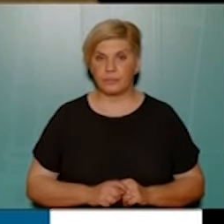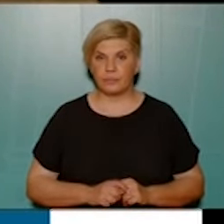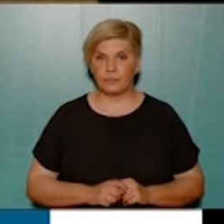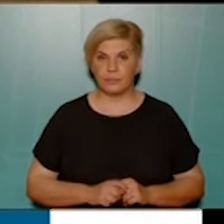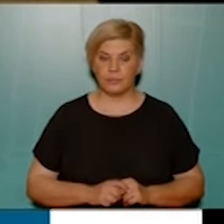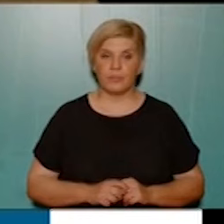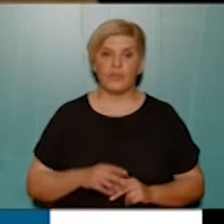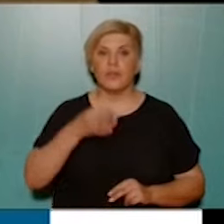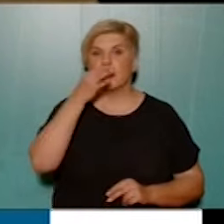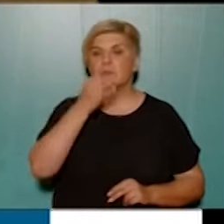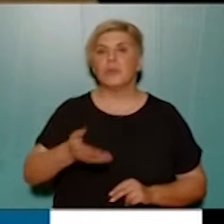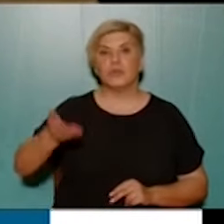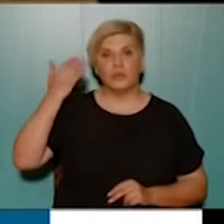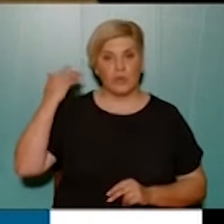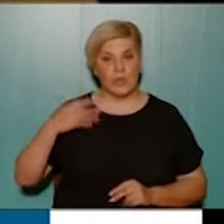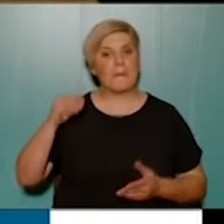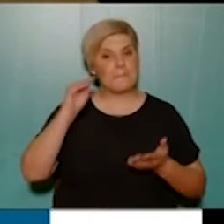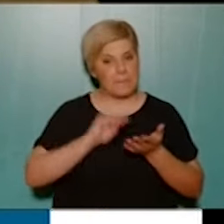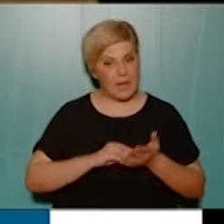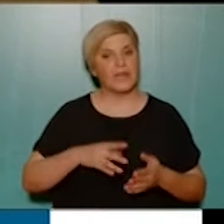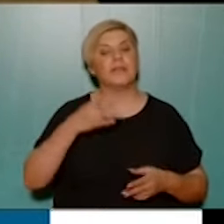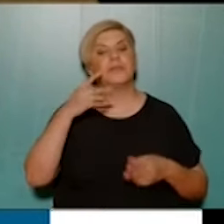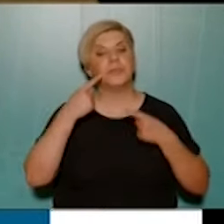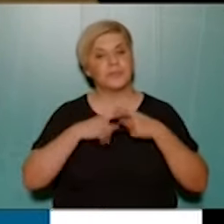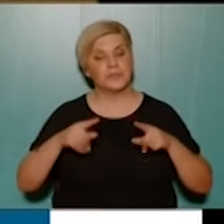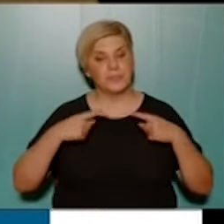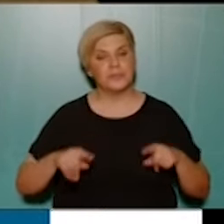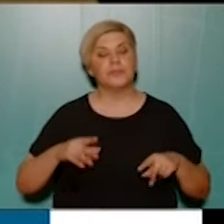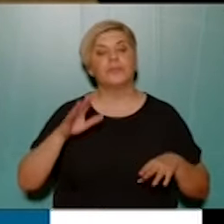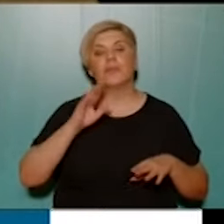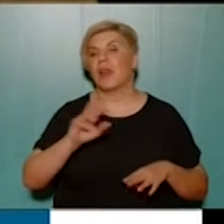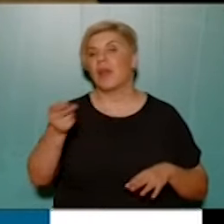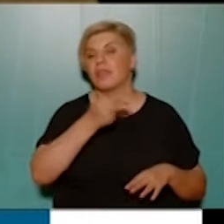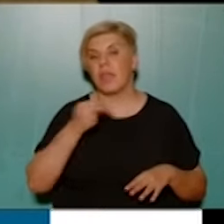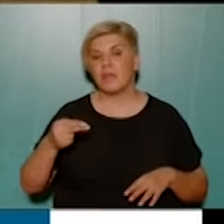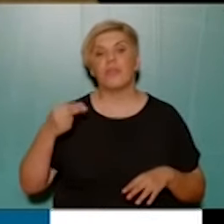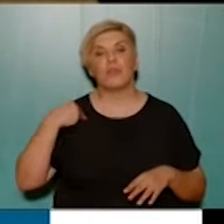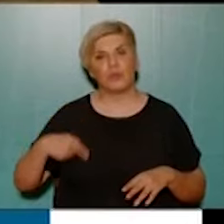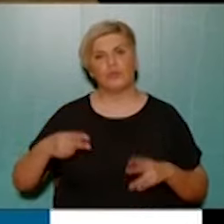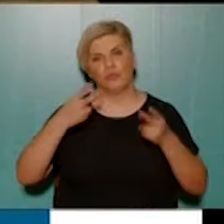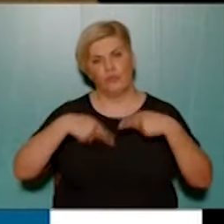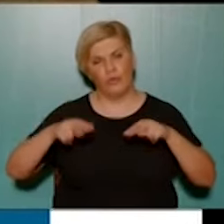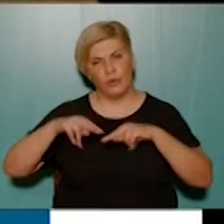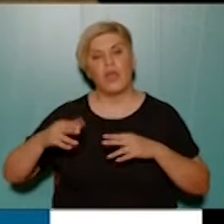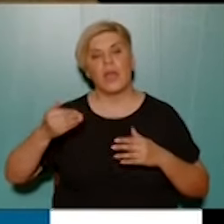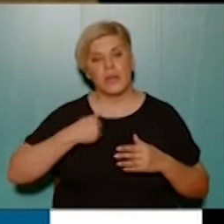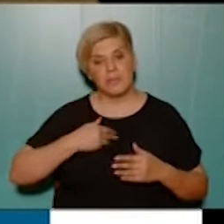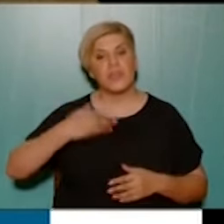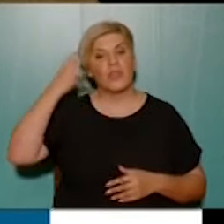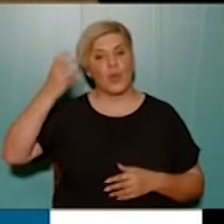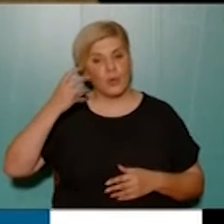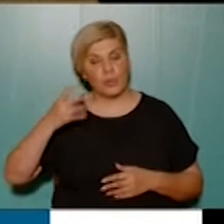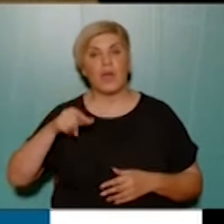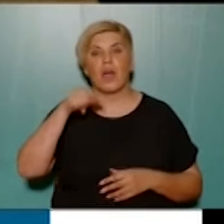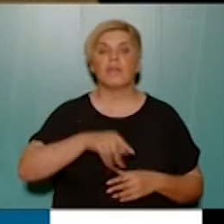Σας είχαμε πει και τότε και μετά ξανά γίνανε διάφορες με αφορμή άλλα θέματα και λοιπά στο Δημοτικό Συμβούλιο ότι εμείς θεωρούμε